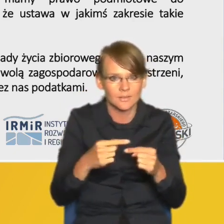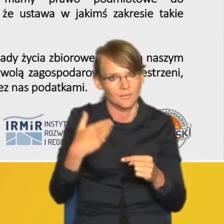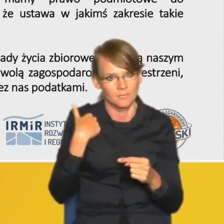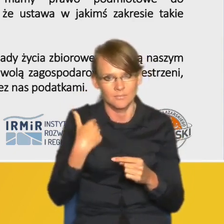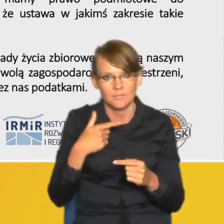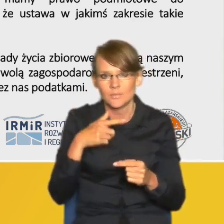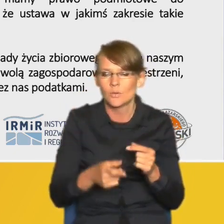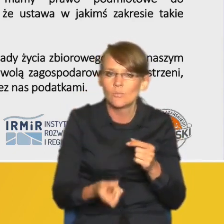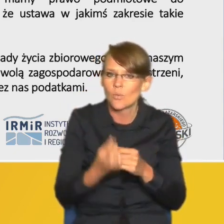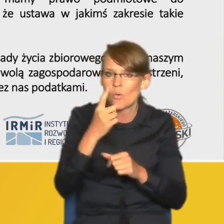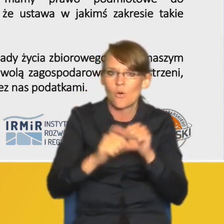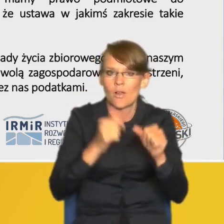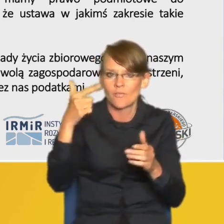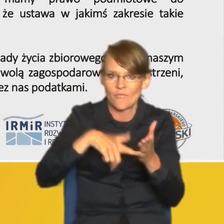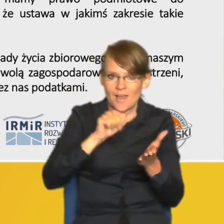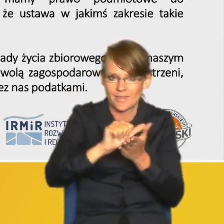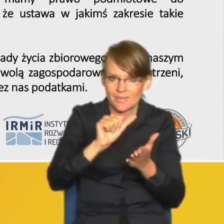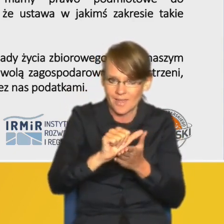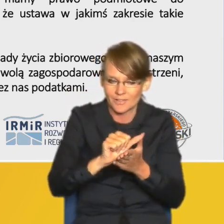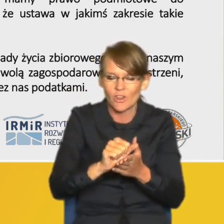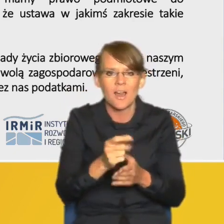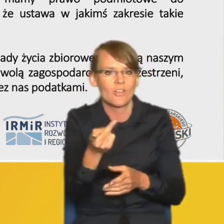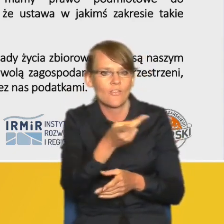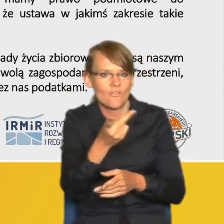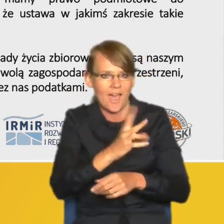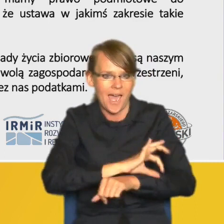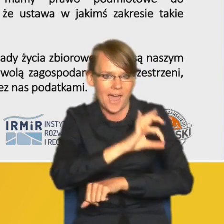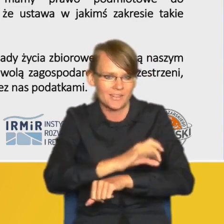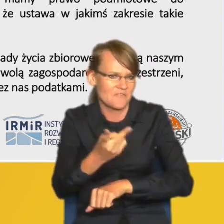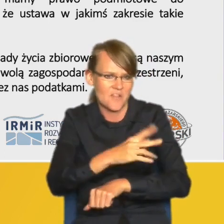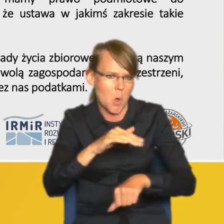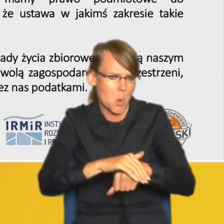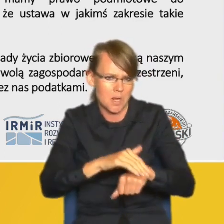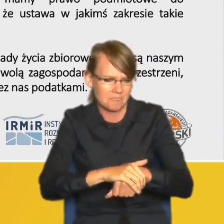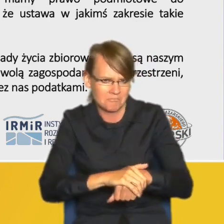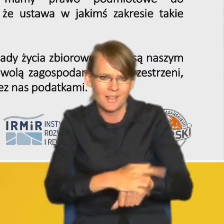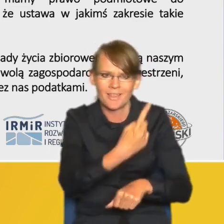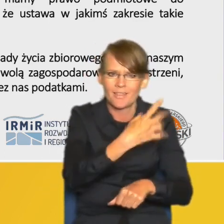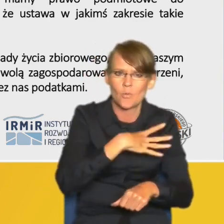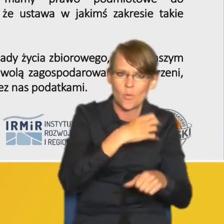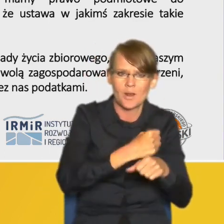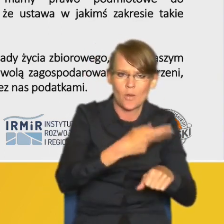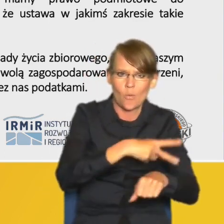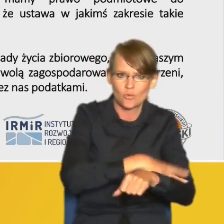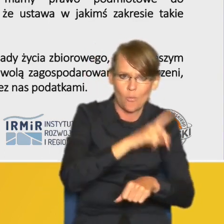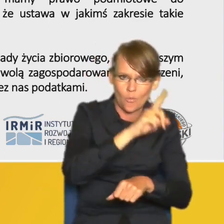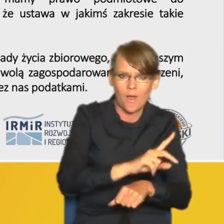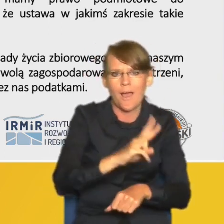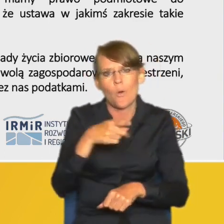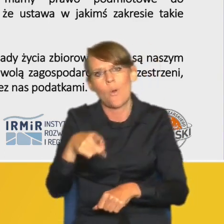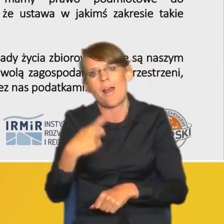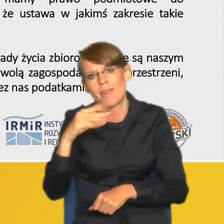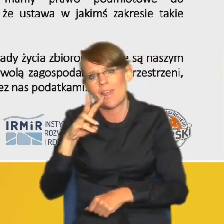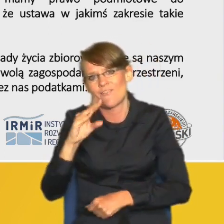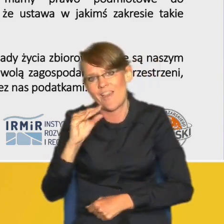roku bodajże 2011 kiedy to dwóch architektów kolegów jeden pracujący w urzędzie publicznym drugi będący deweloperem